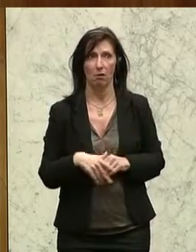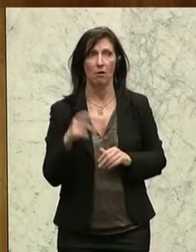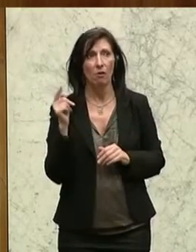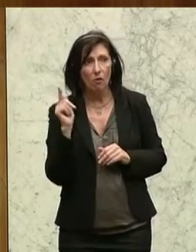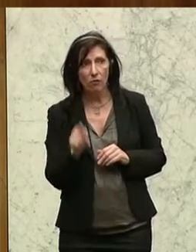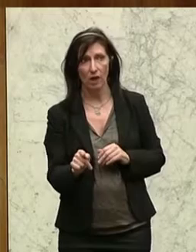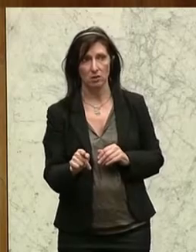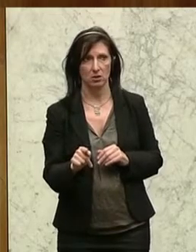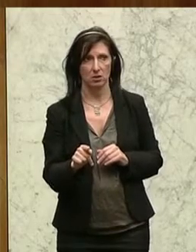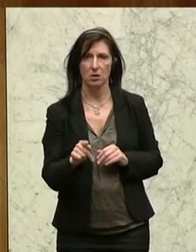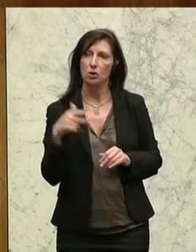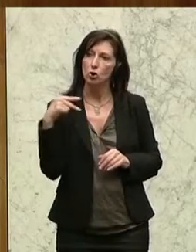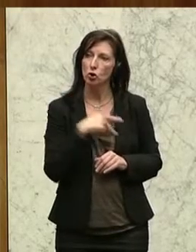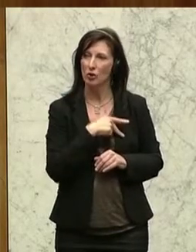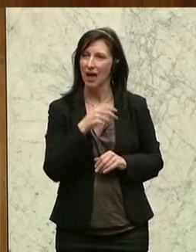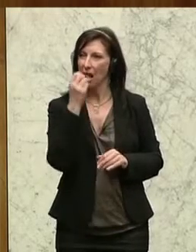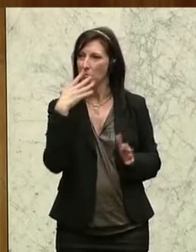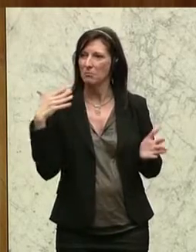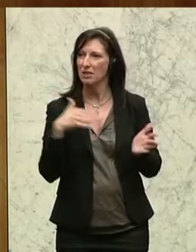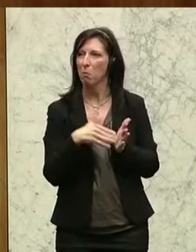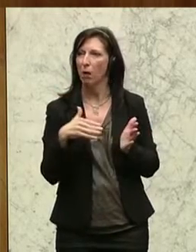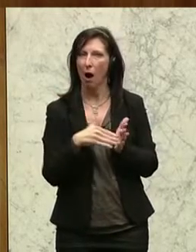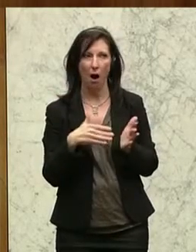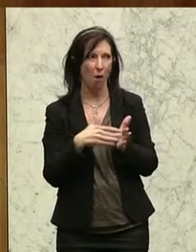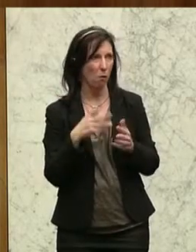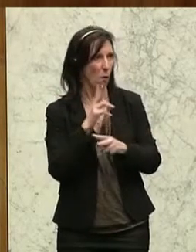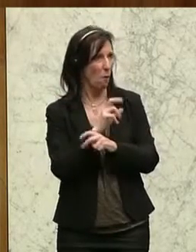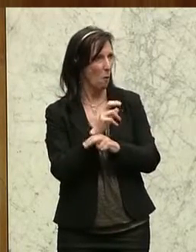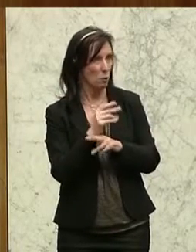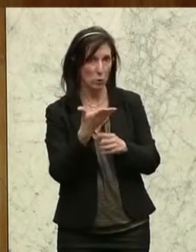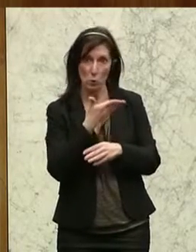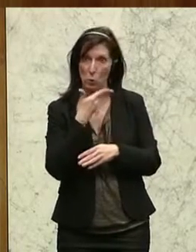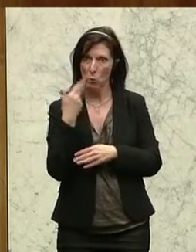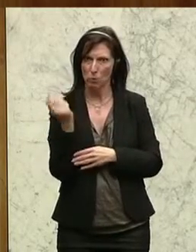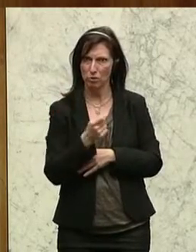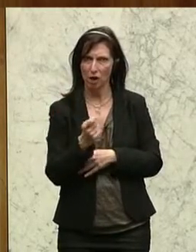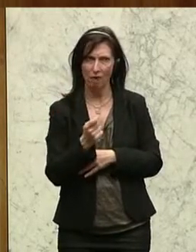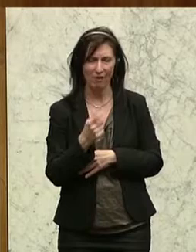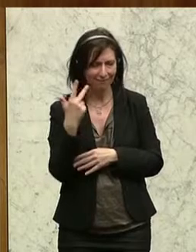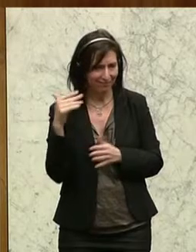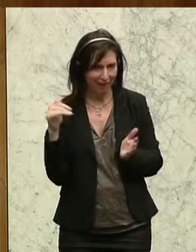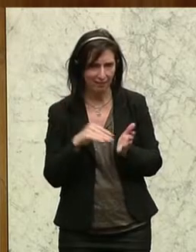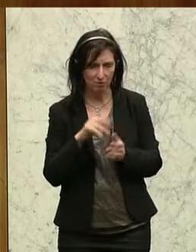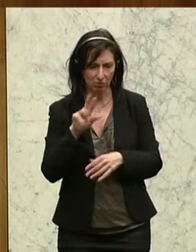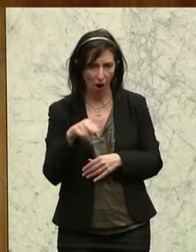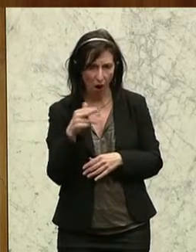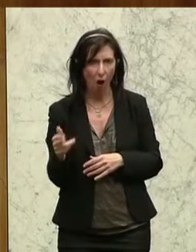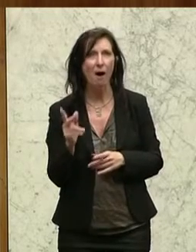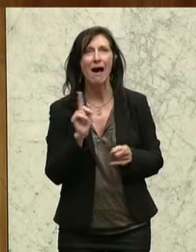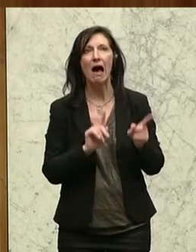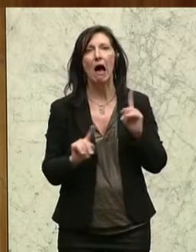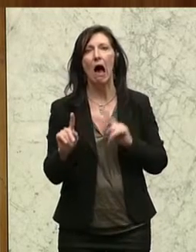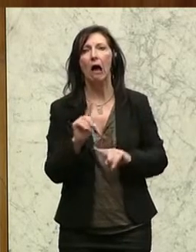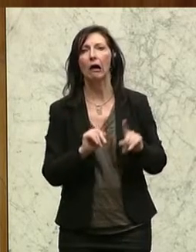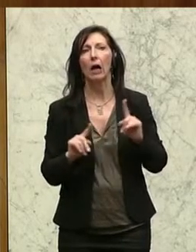werden dann im Sozialmissbrauch nicht einmal in Österreich geahndet. Da werden 3.000 Euro für eine angebliche